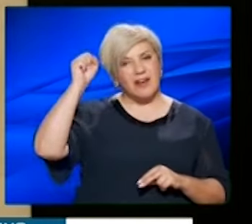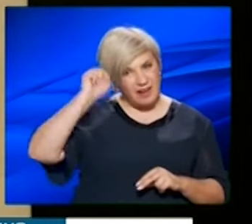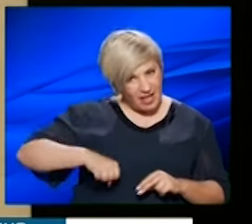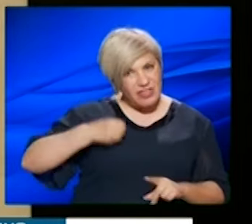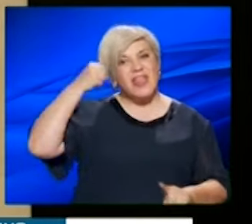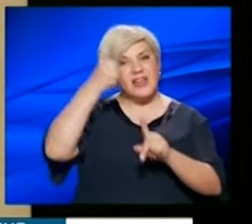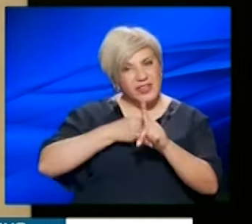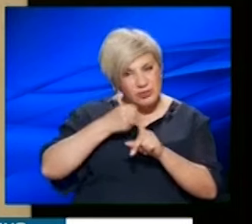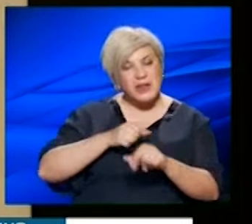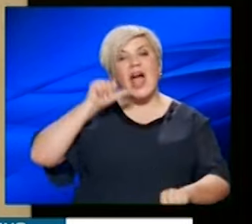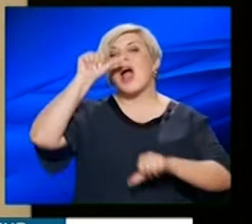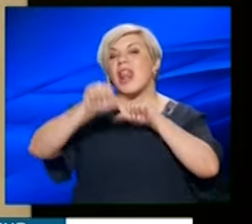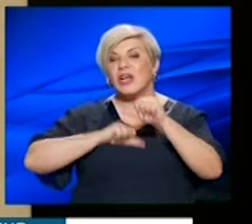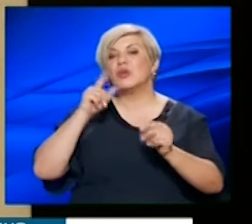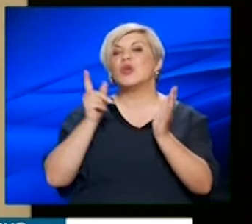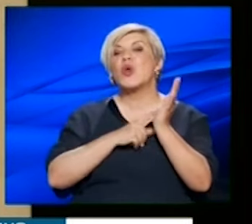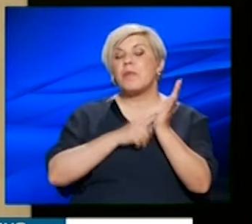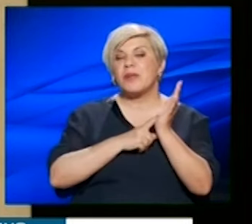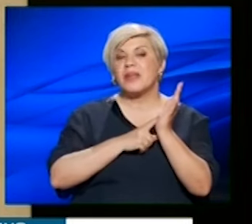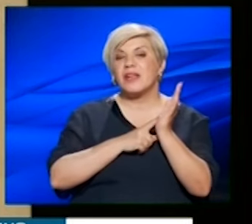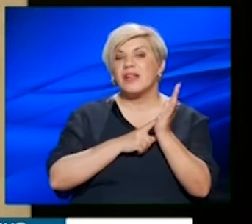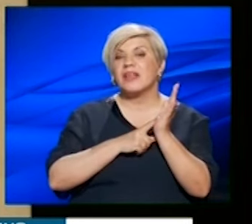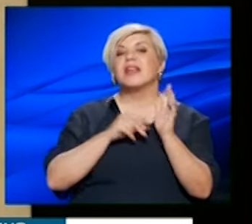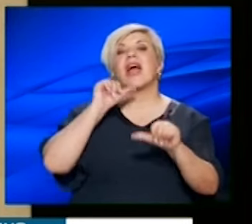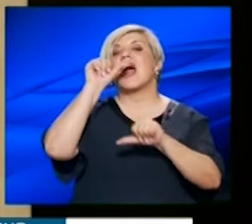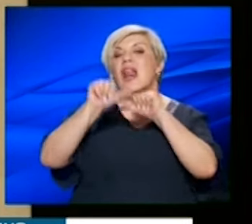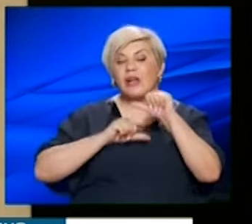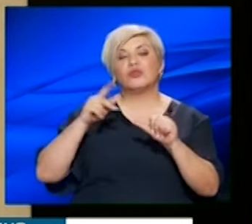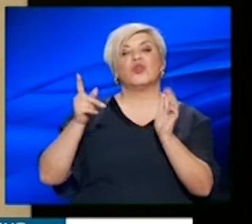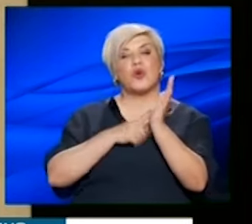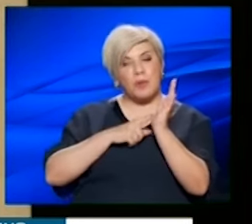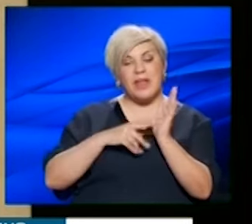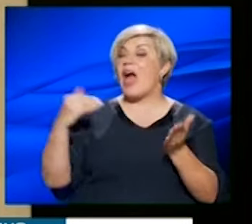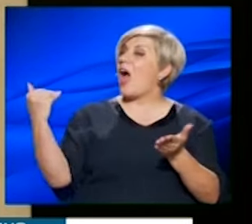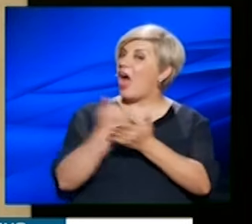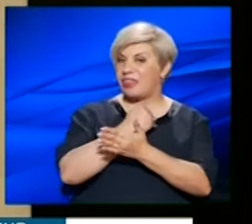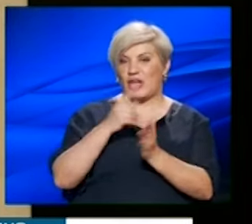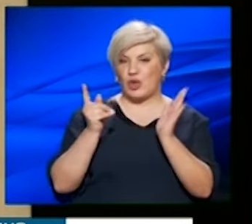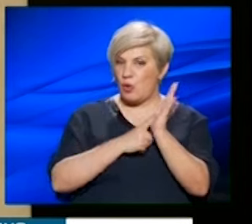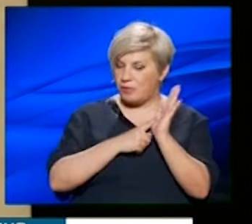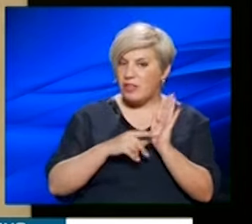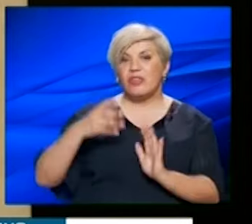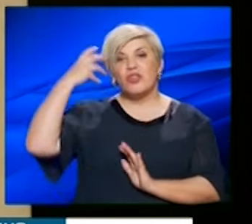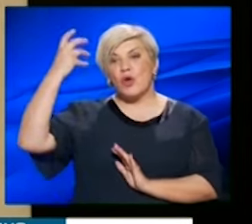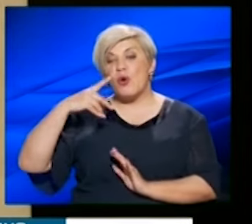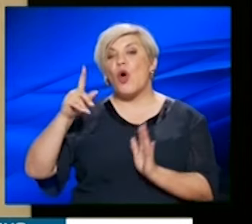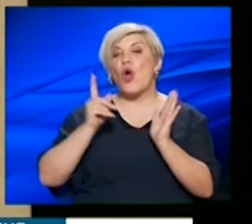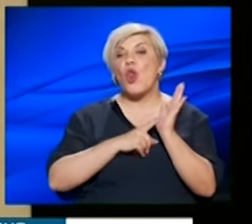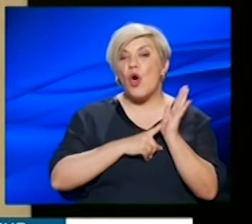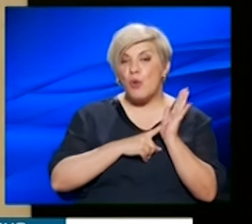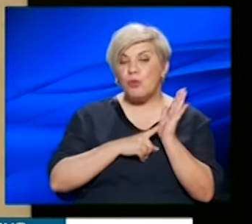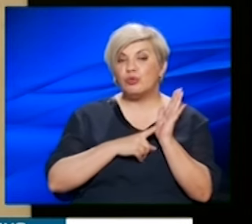πρέπει να διεκδικήσουμε και να αλλάξουν νόμοι, κύριε Δήμαρχε, να αλλάξουν νόμοι άδικοι. Εμείς θεωρούμε ότι ο νόμος,